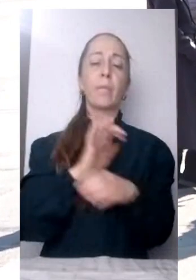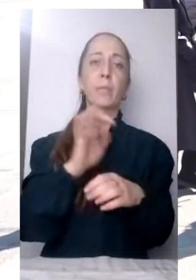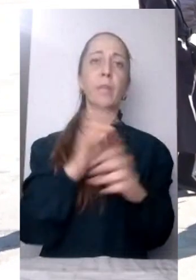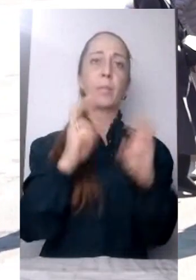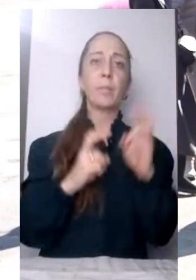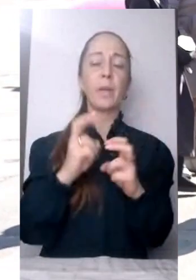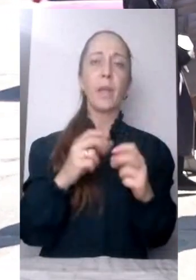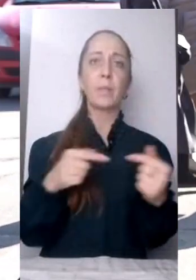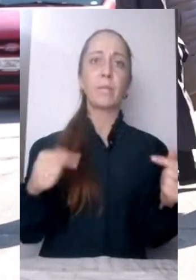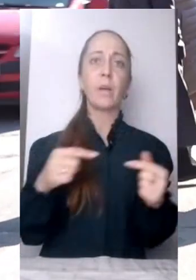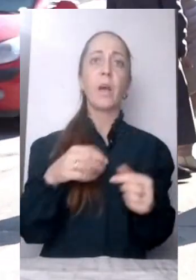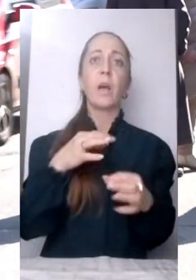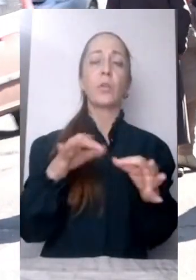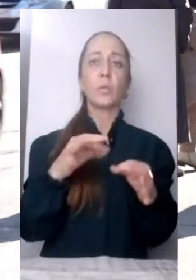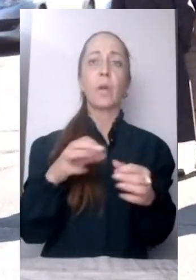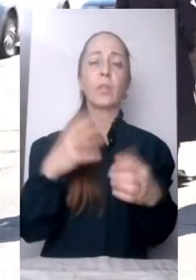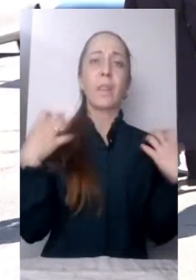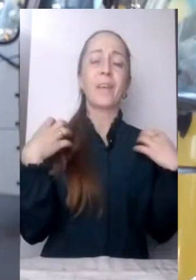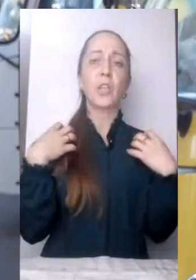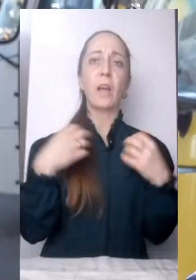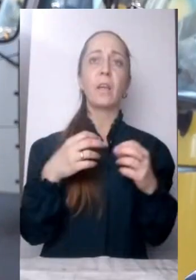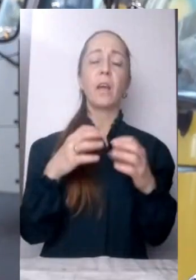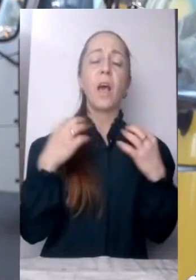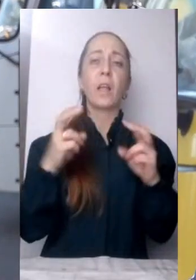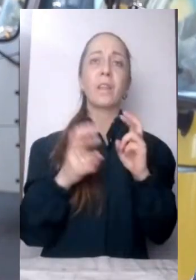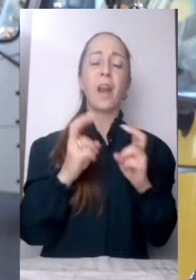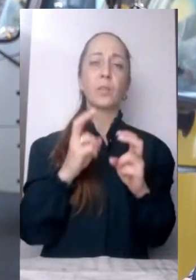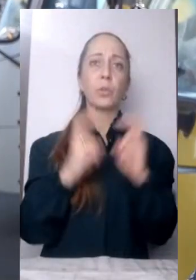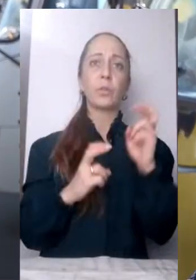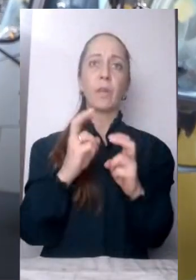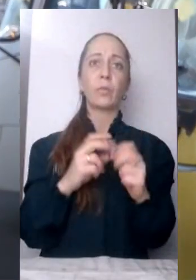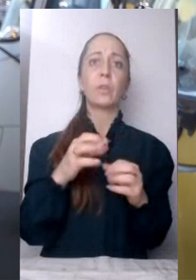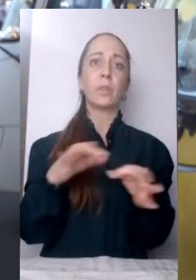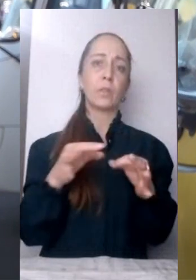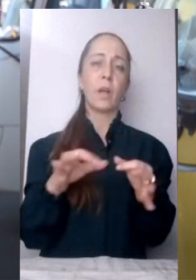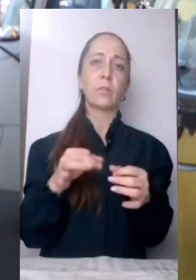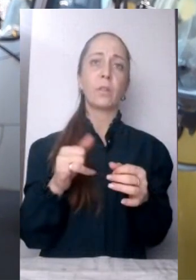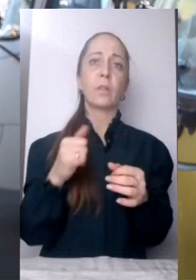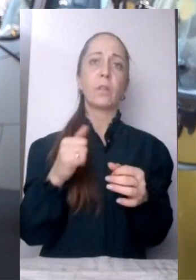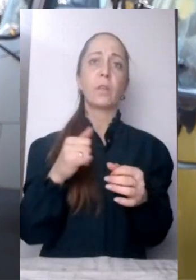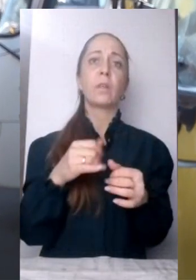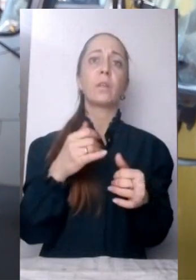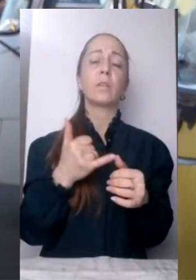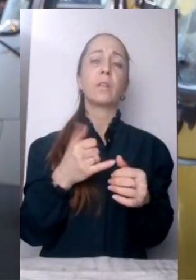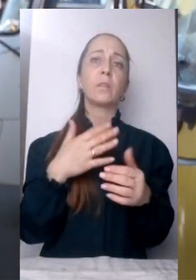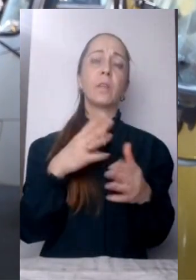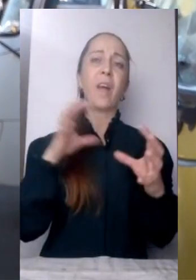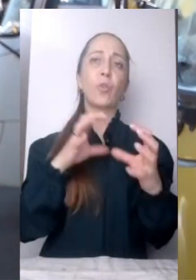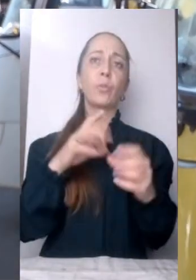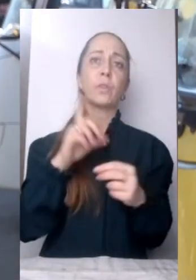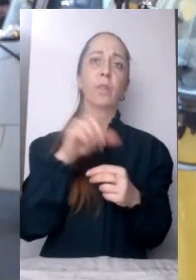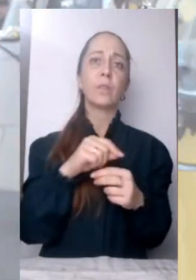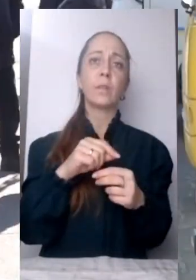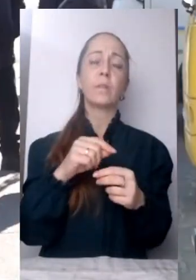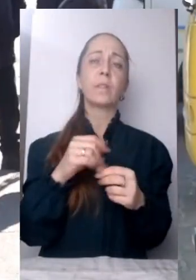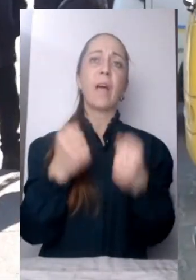транспортного управління Черкаської міської ради Віталій Москаленко. Всі підприємства, працюють в місті, надають автобуси з водіями, заправлені, їздять в